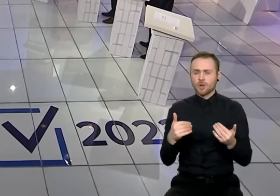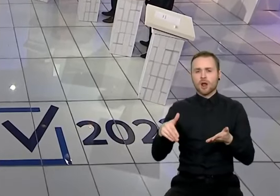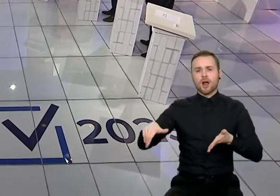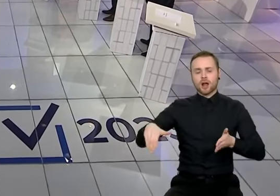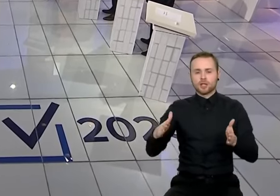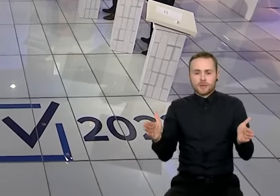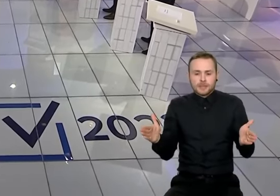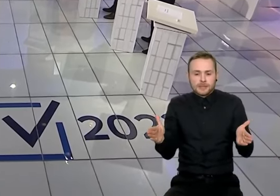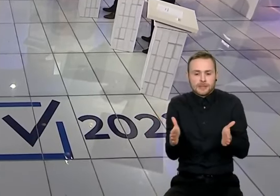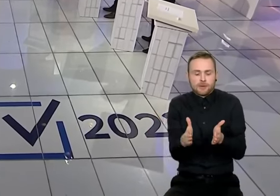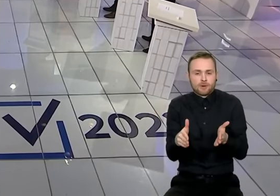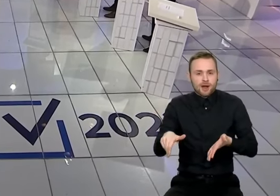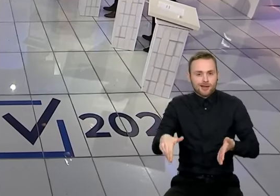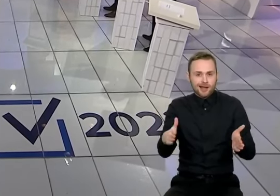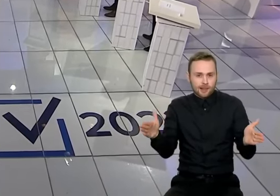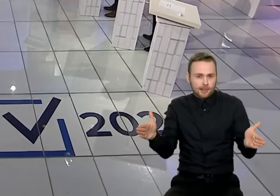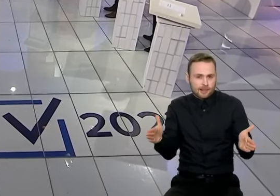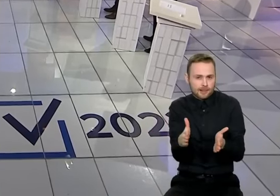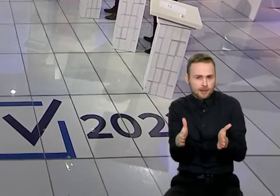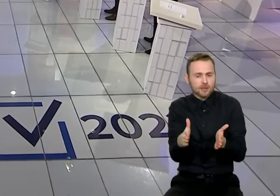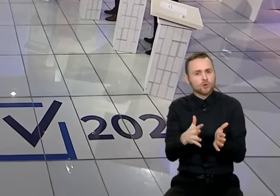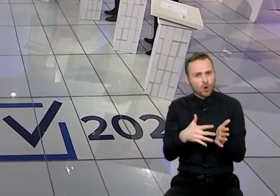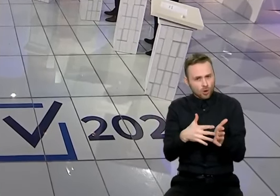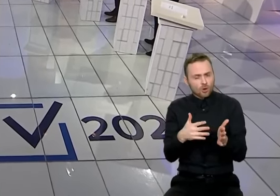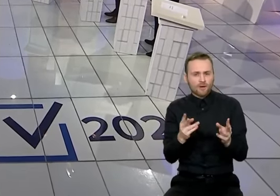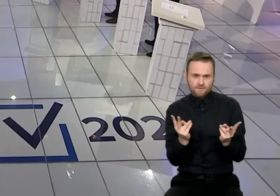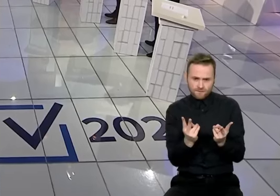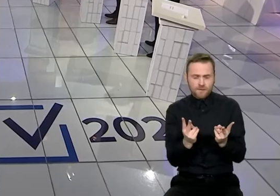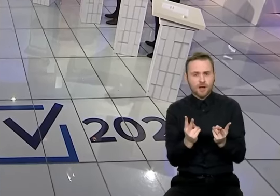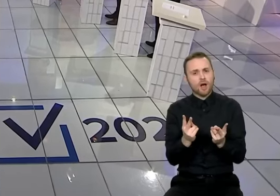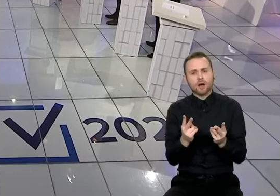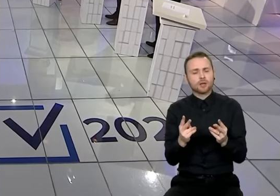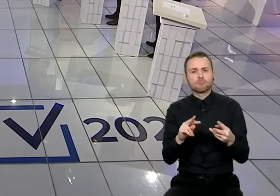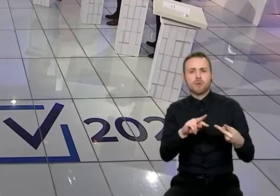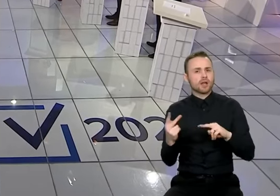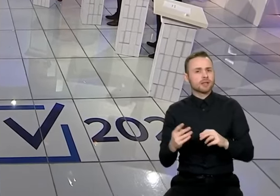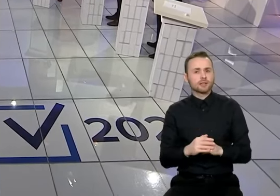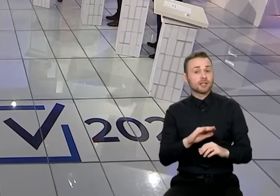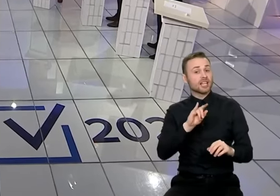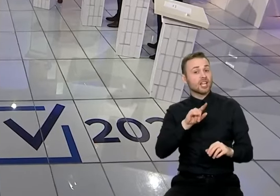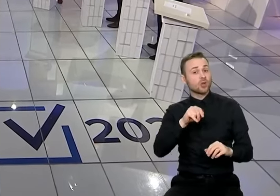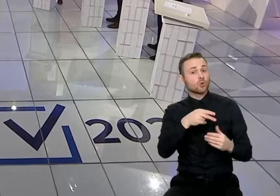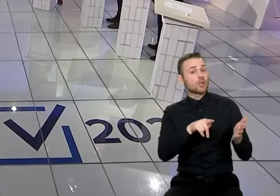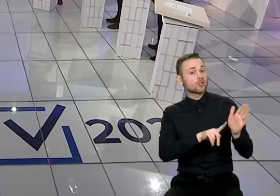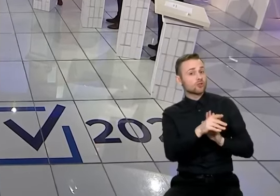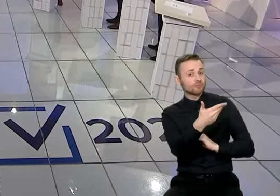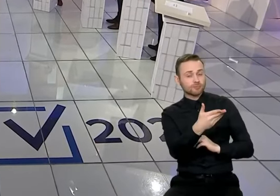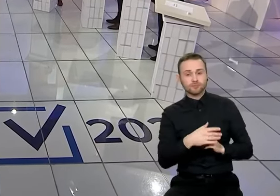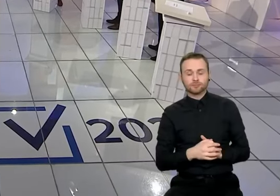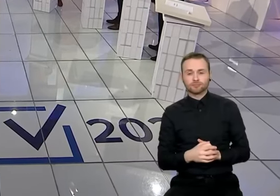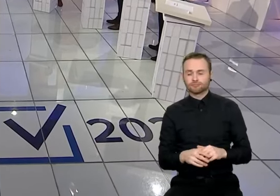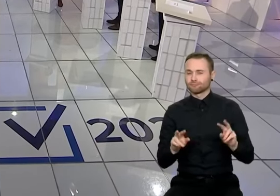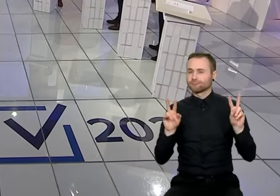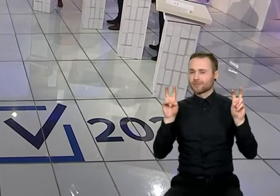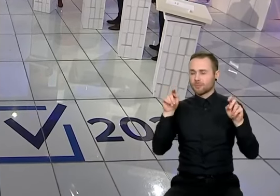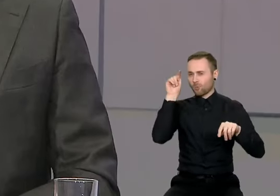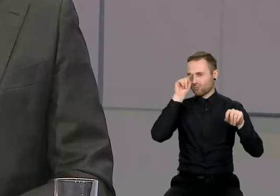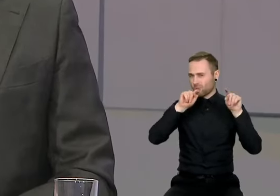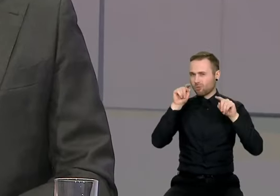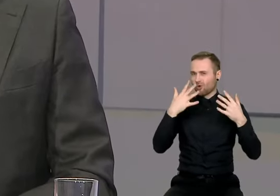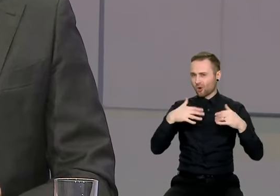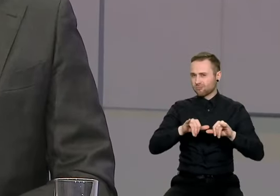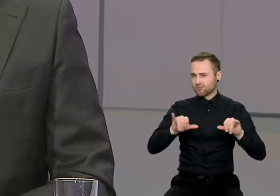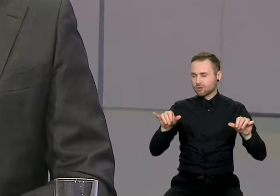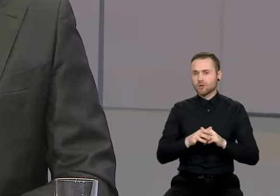siaurinimo politiką ar kitaip tvarkytumėt miesto gatves? Pradėsim nuo ponoje keliūno. Prašau. Na, populiariai tema ir aš manau tas